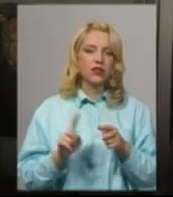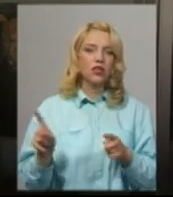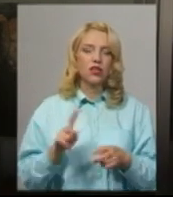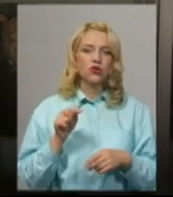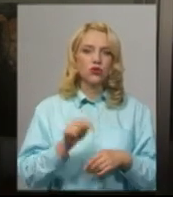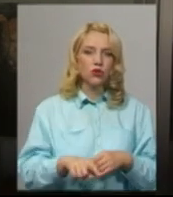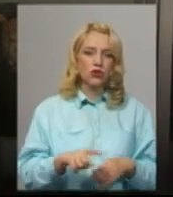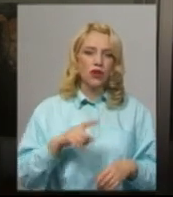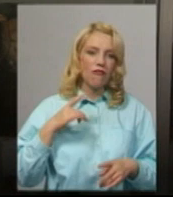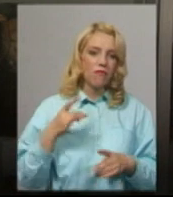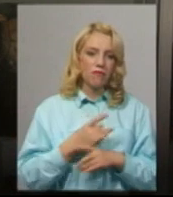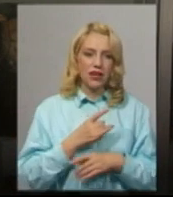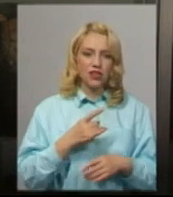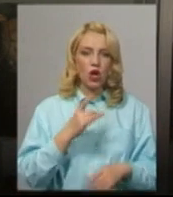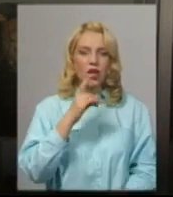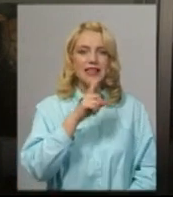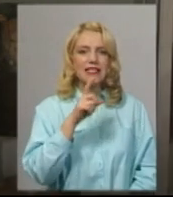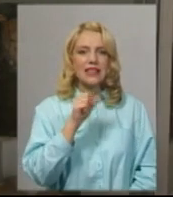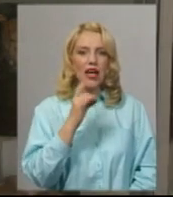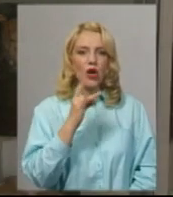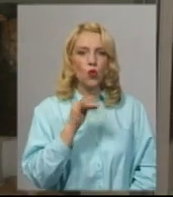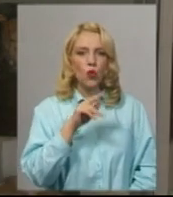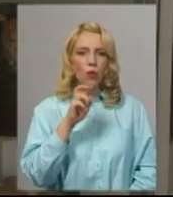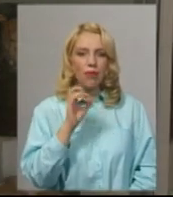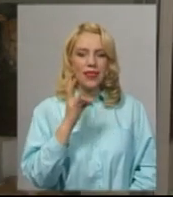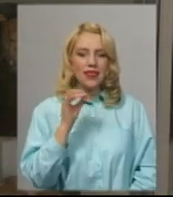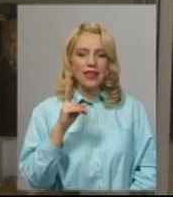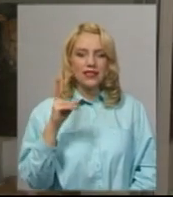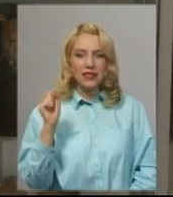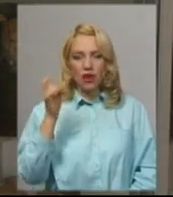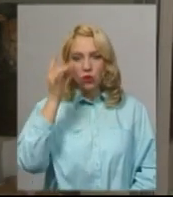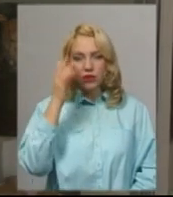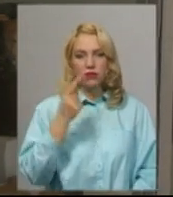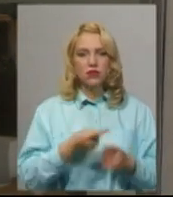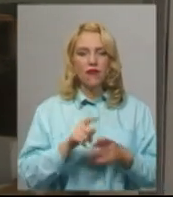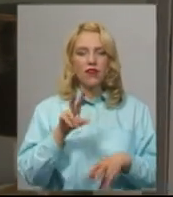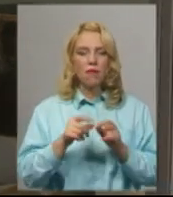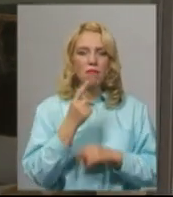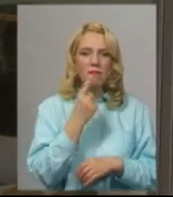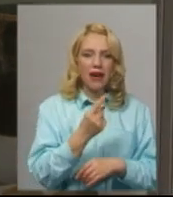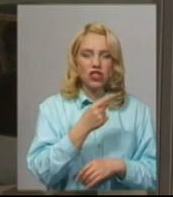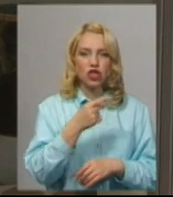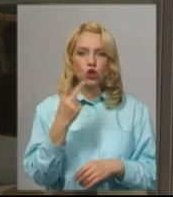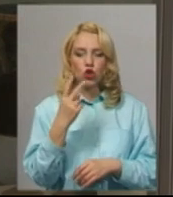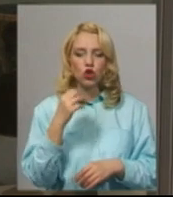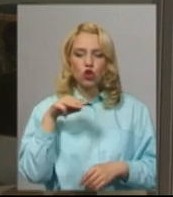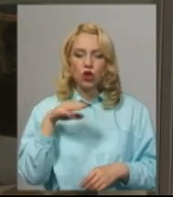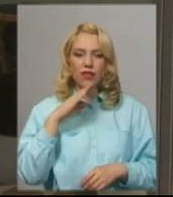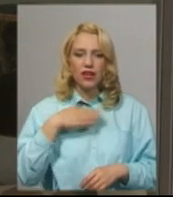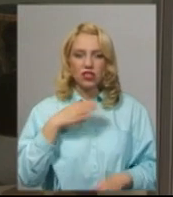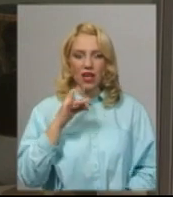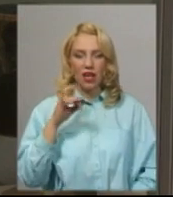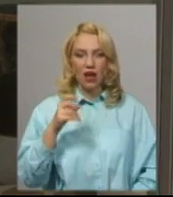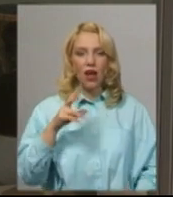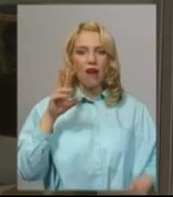досліджено знахідки зробинецької культури, це перші-друге століття нашої ери, до цього вважалося, що ранні